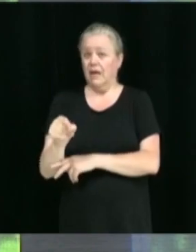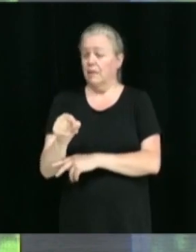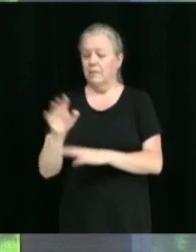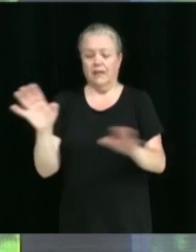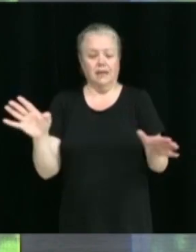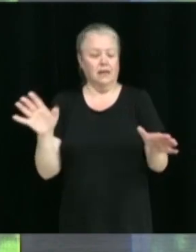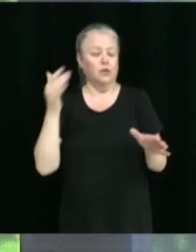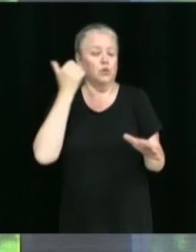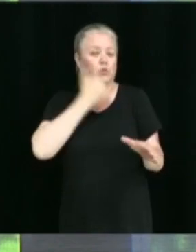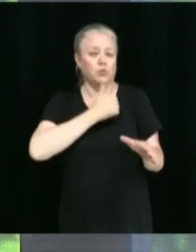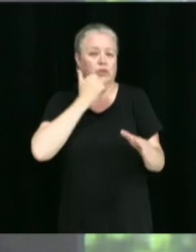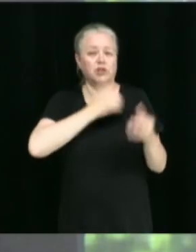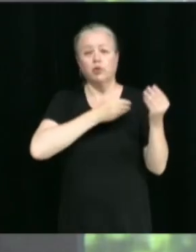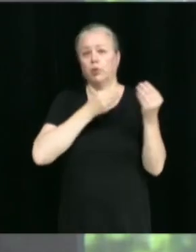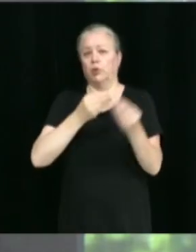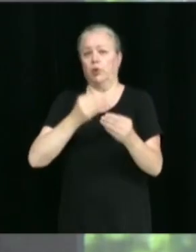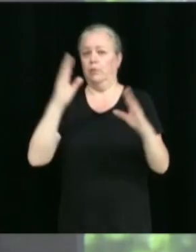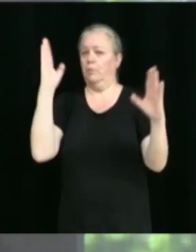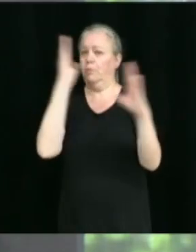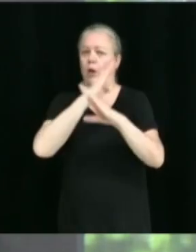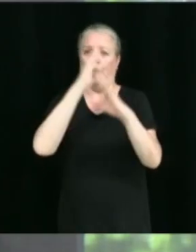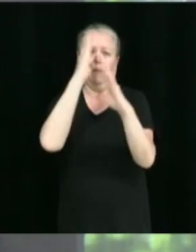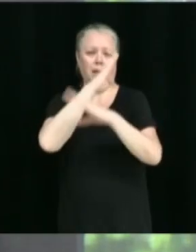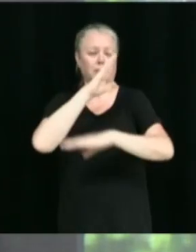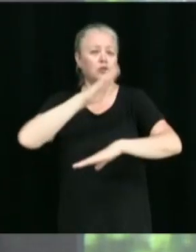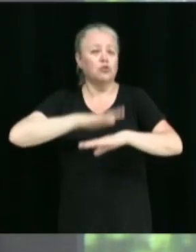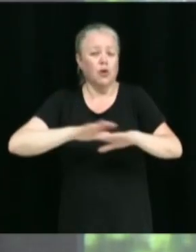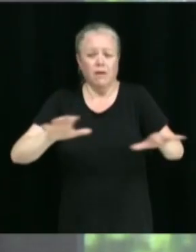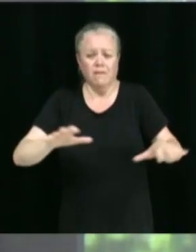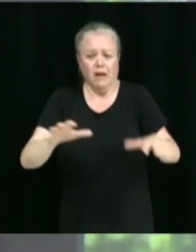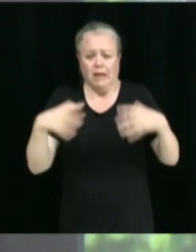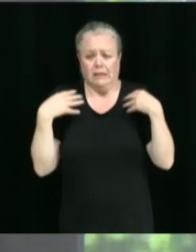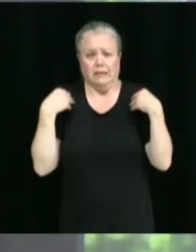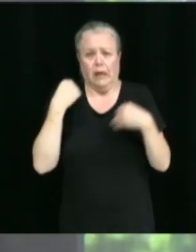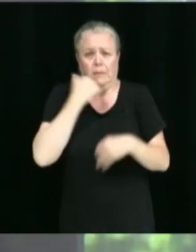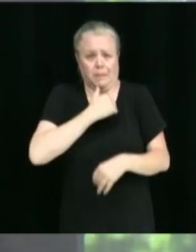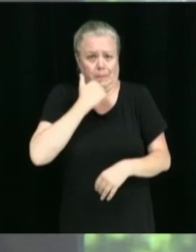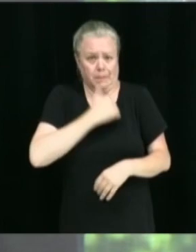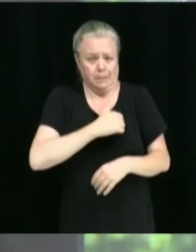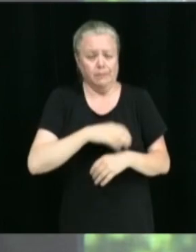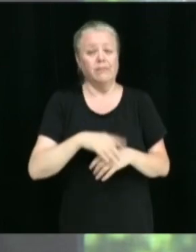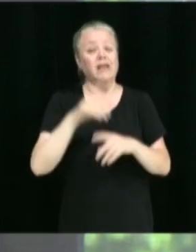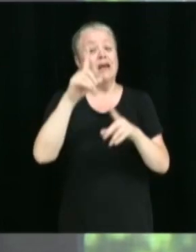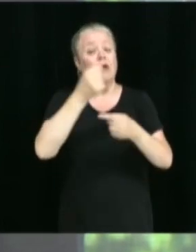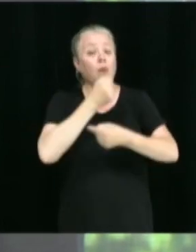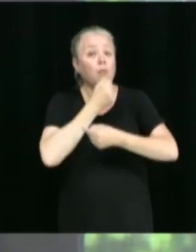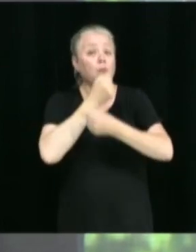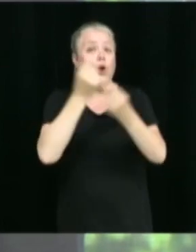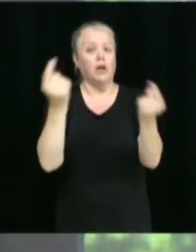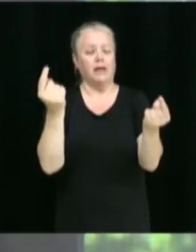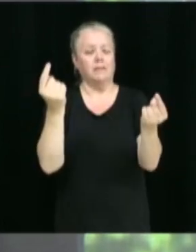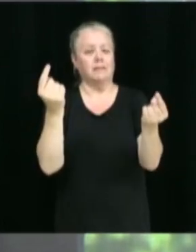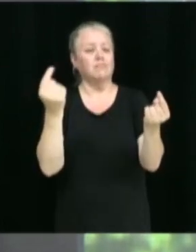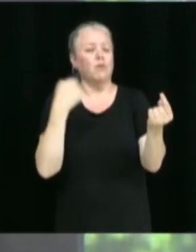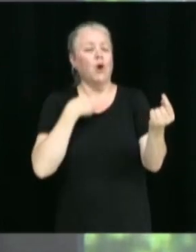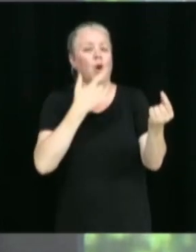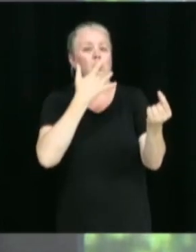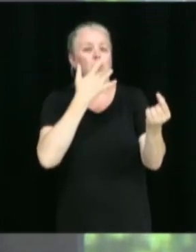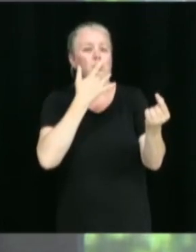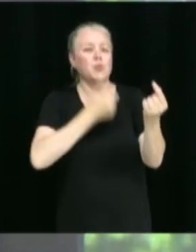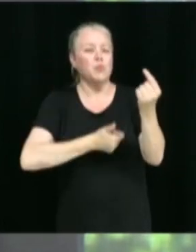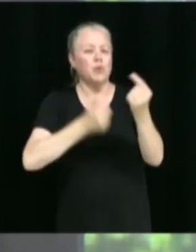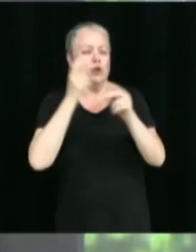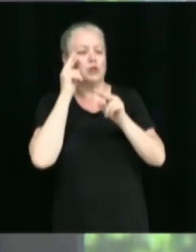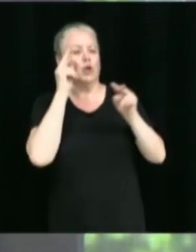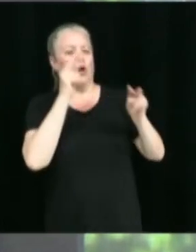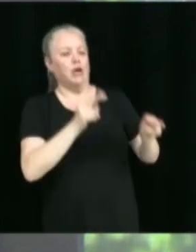quotidien de sa vie. Au-delà de cette proclamation, moi, je voudrais attirer l'attention sur le rôle de Victoriaville au sein du Québec,